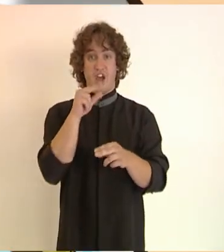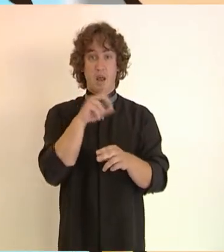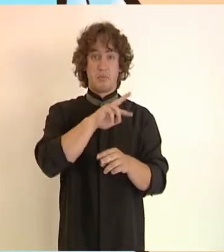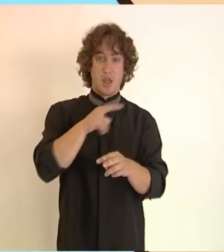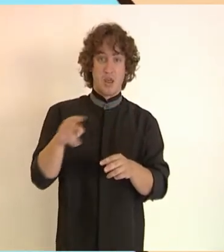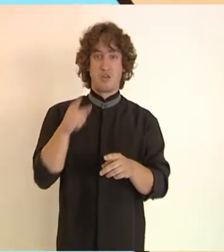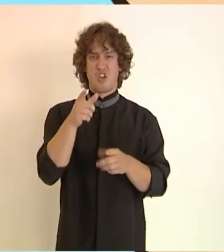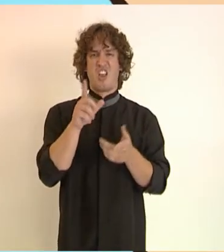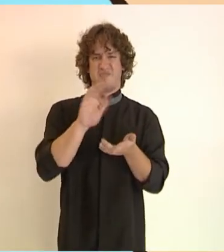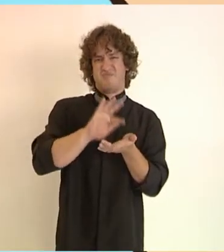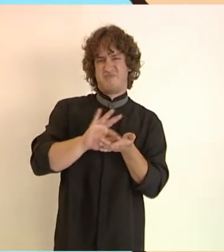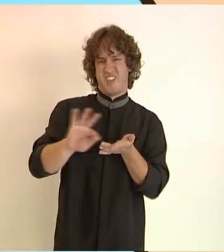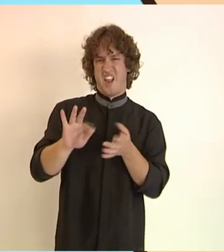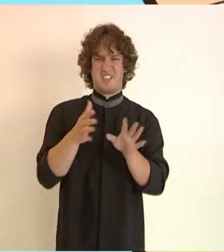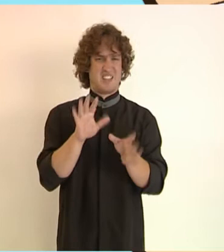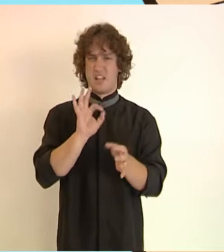divné.